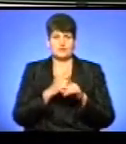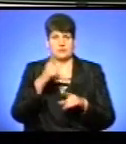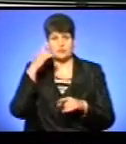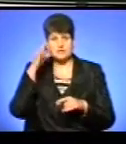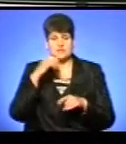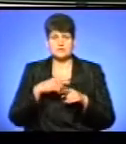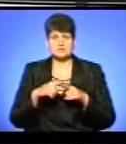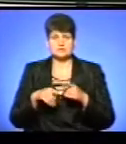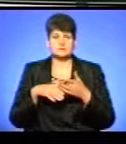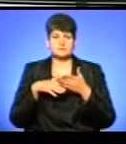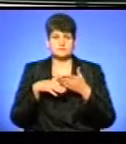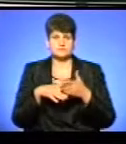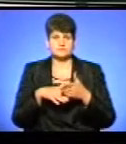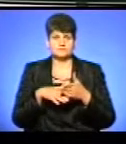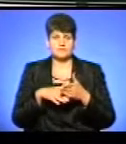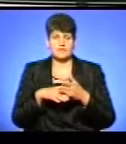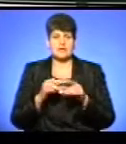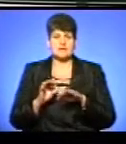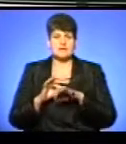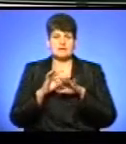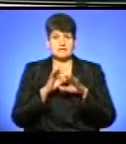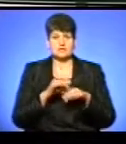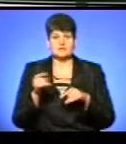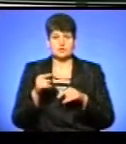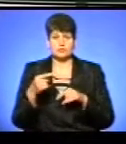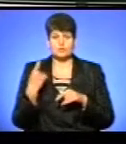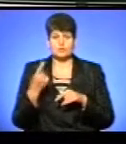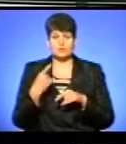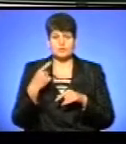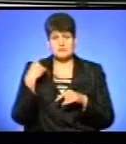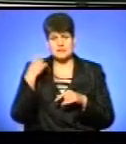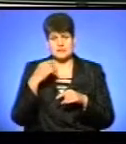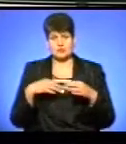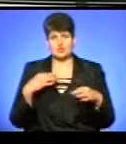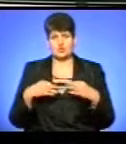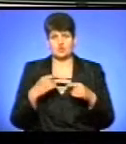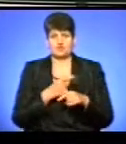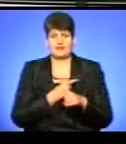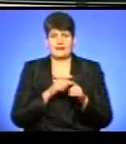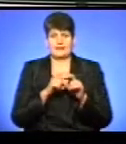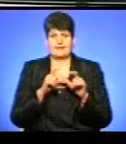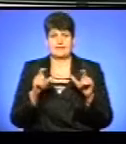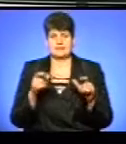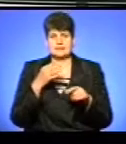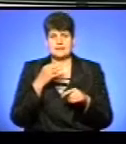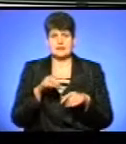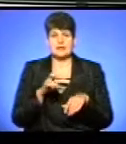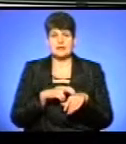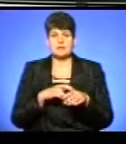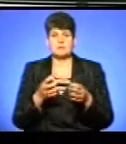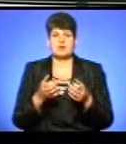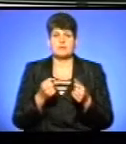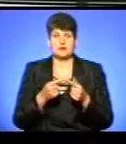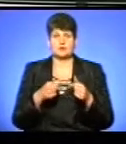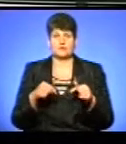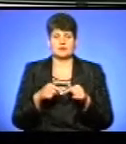лікарі швидкої медичної допомоги завезли до Тернопільської обласної психоневрологічної лікарні, повідомила лікар приймального відділення цієї